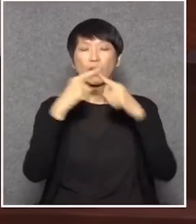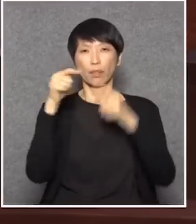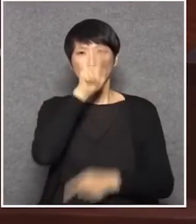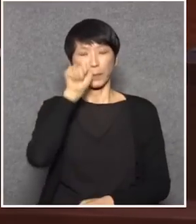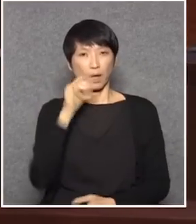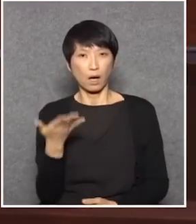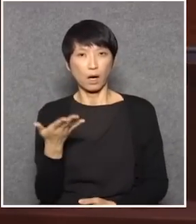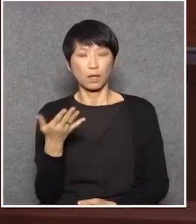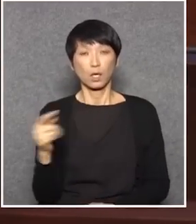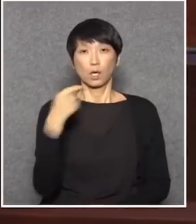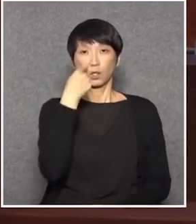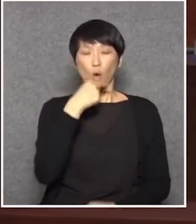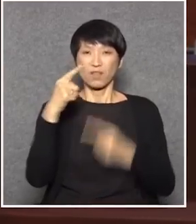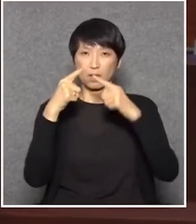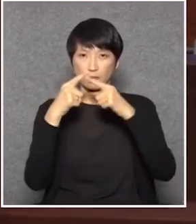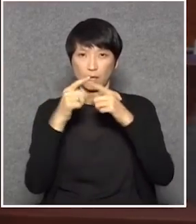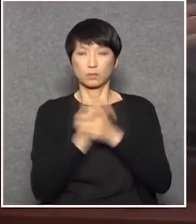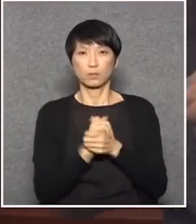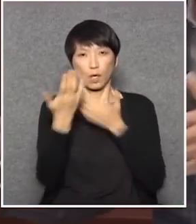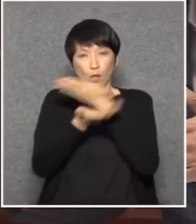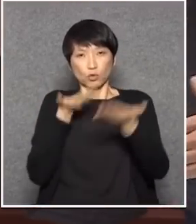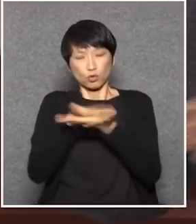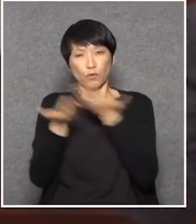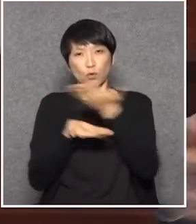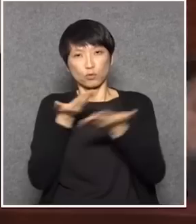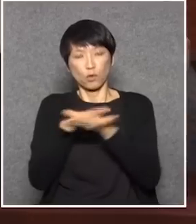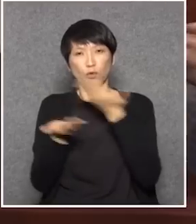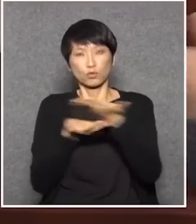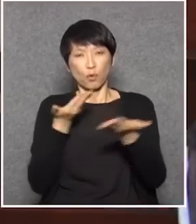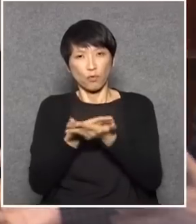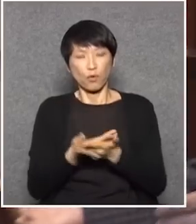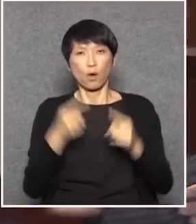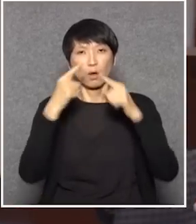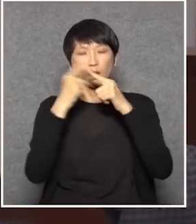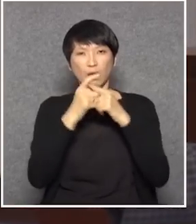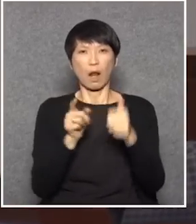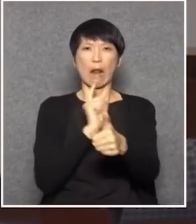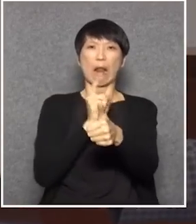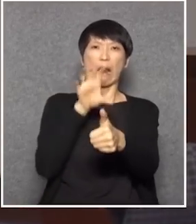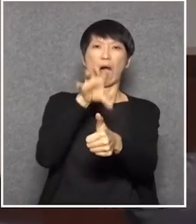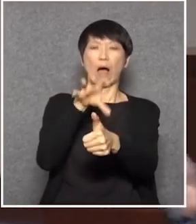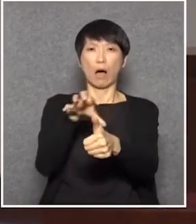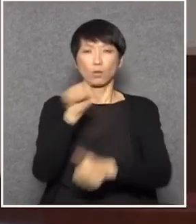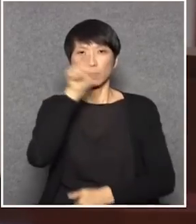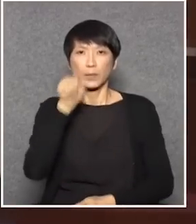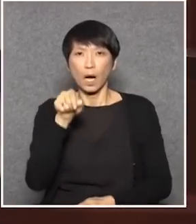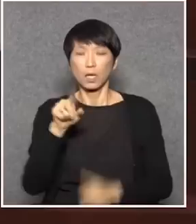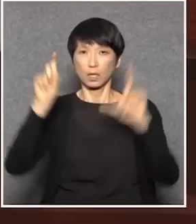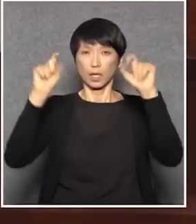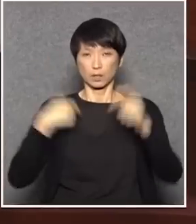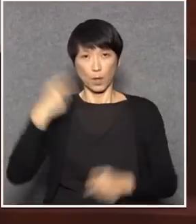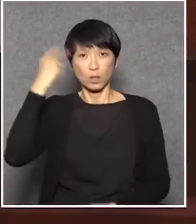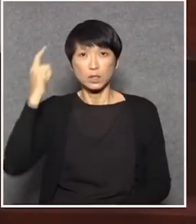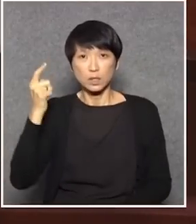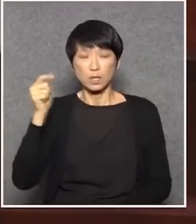而可以說話那些又重複說話那些那些人會被人罵你解釋給我聽為什麼